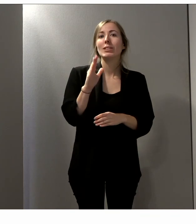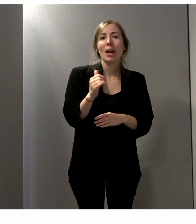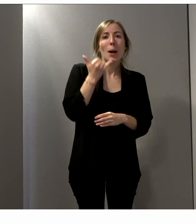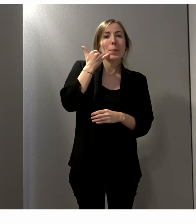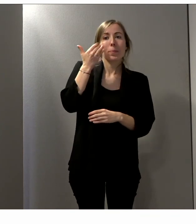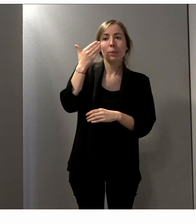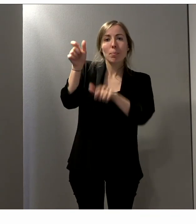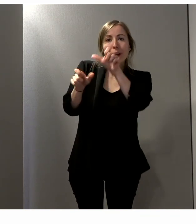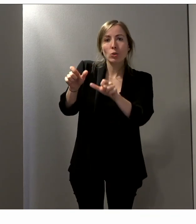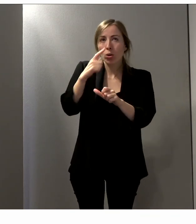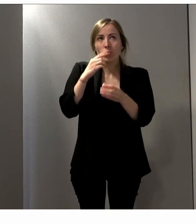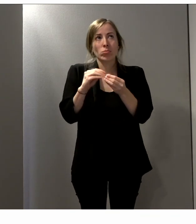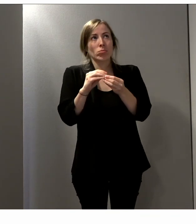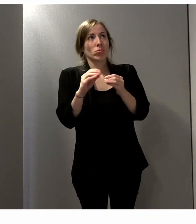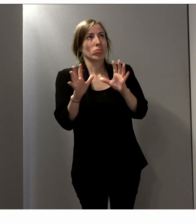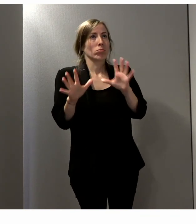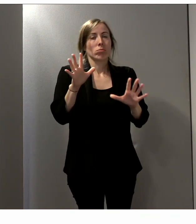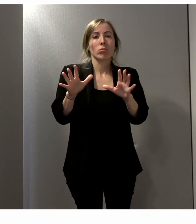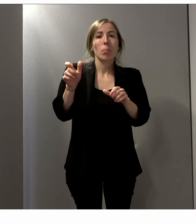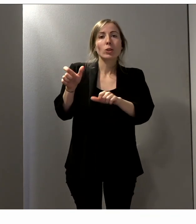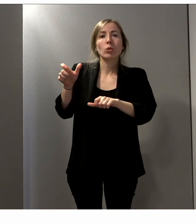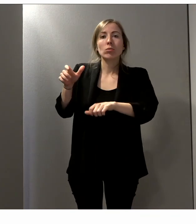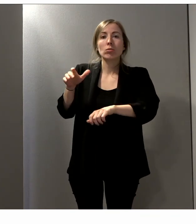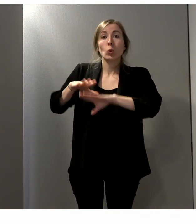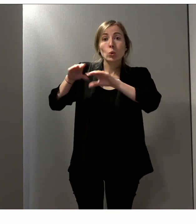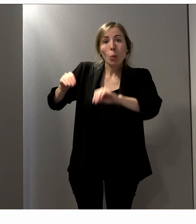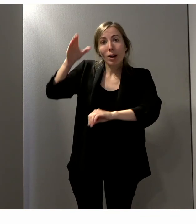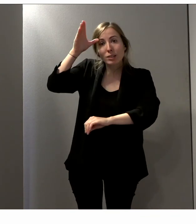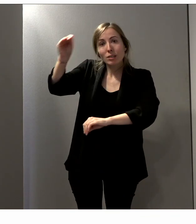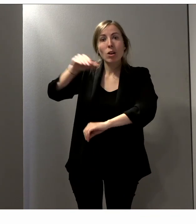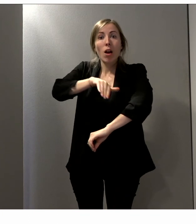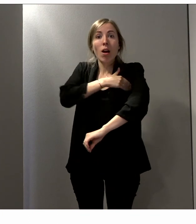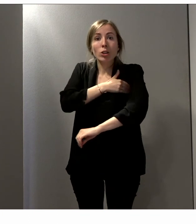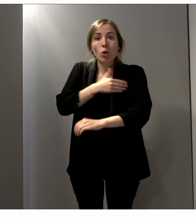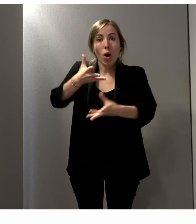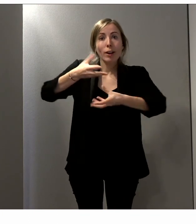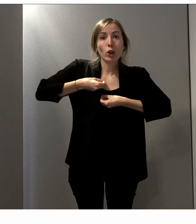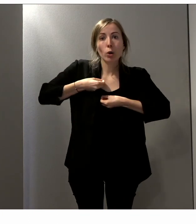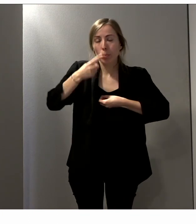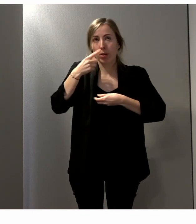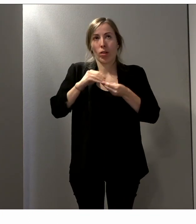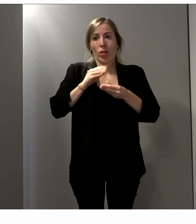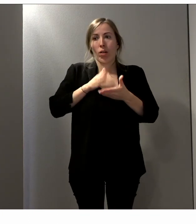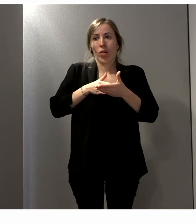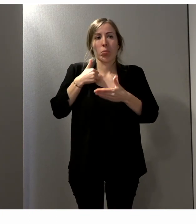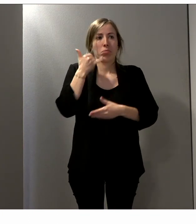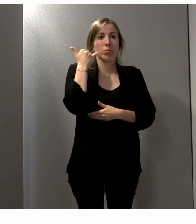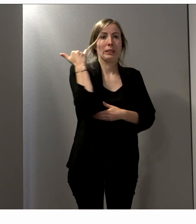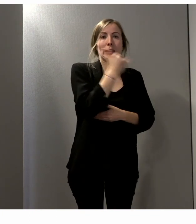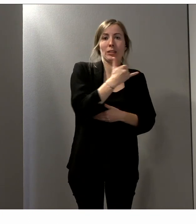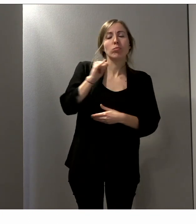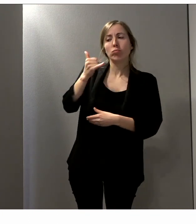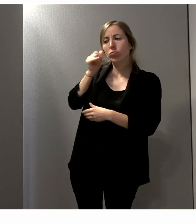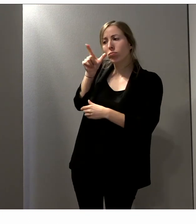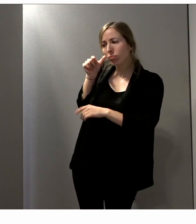aux éventuelles questions des assesseurs ou des agents des bureaux de vote pour leur faciliter la